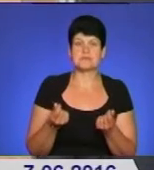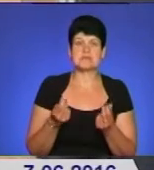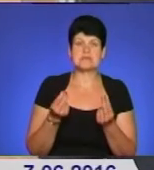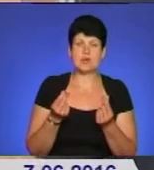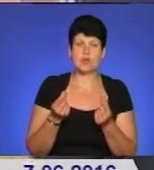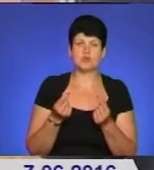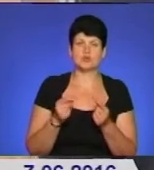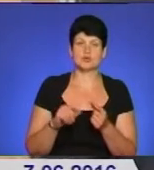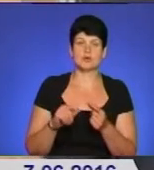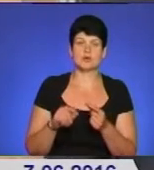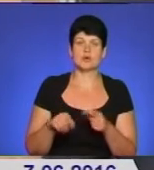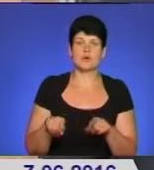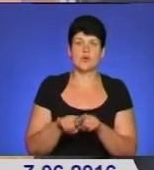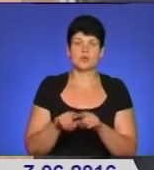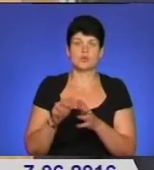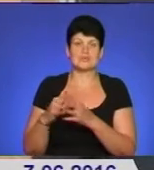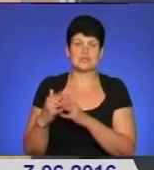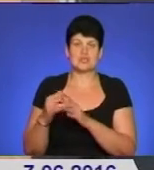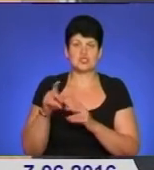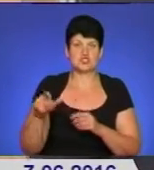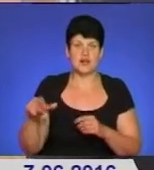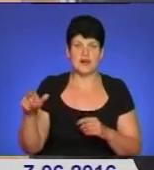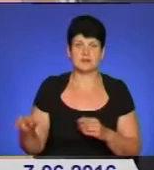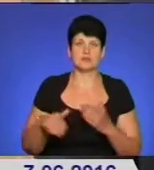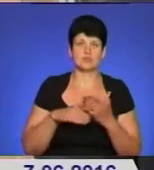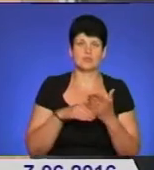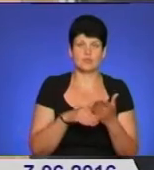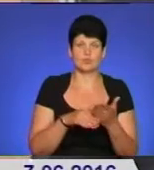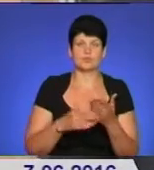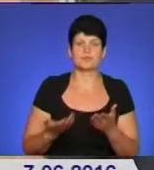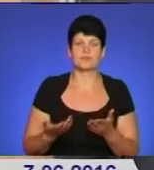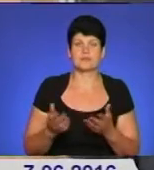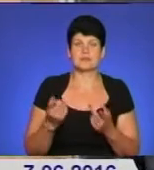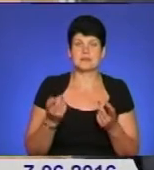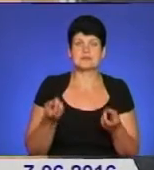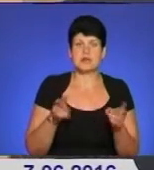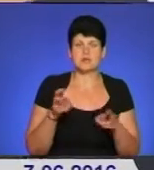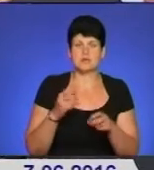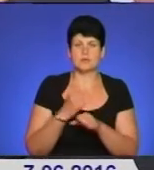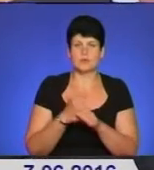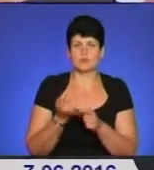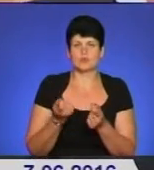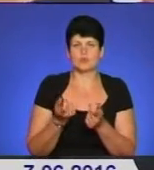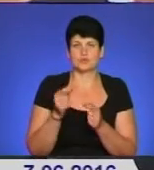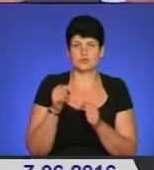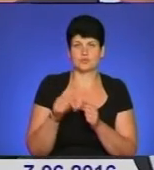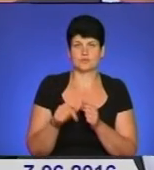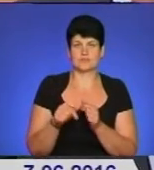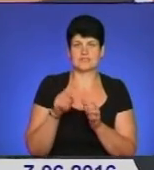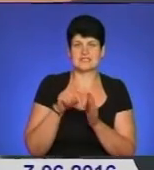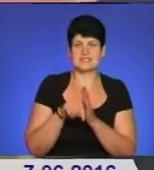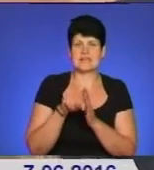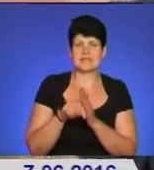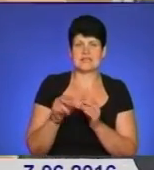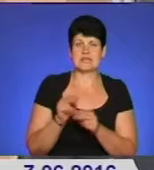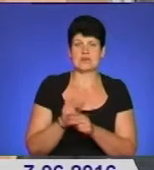односорічани, які спонсорська допомога є якась, і це залучається. ми робимо тут трошки такі всередині